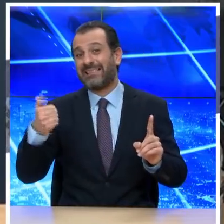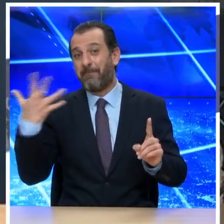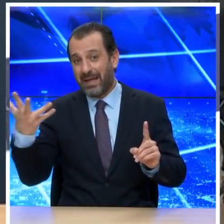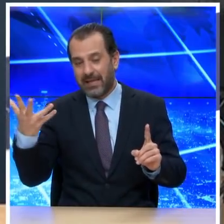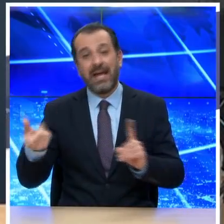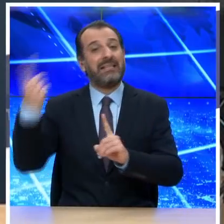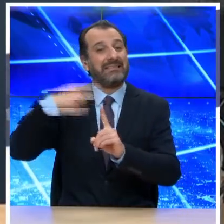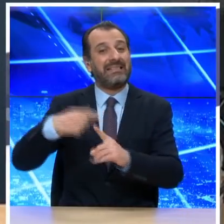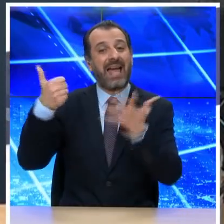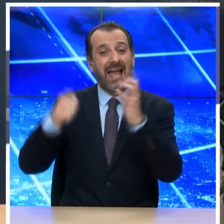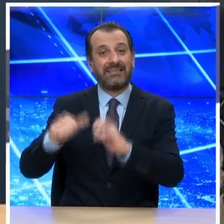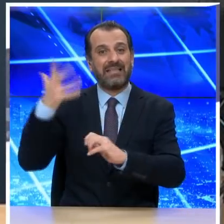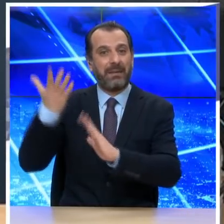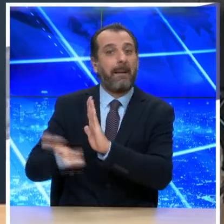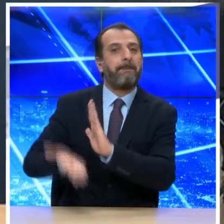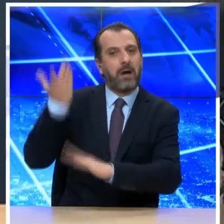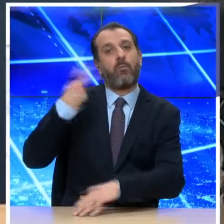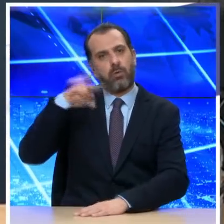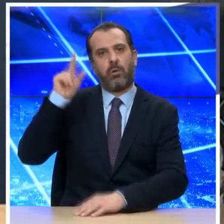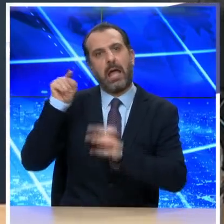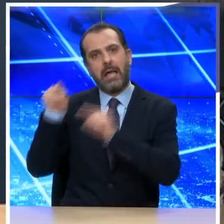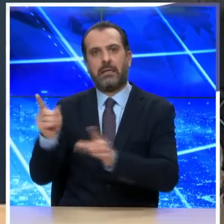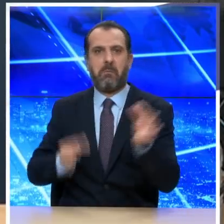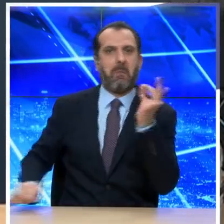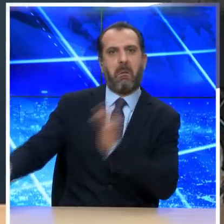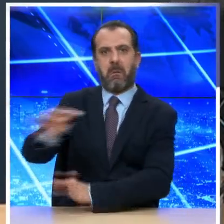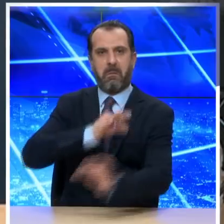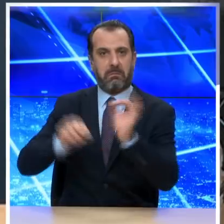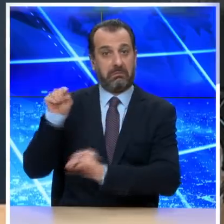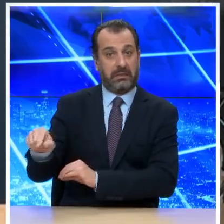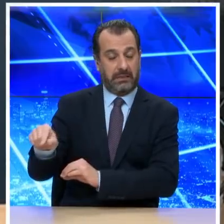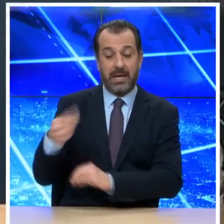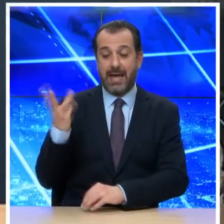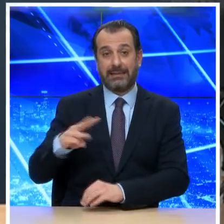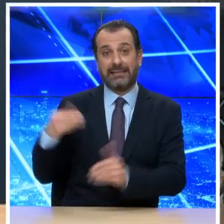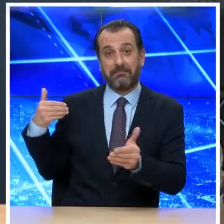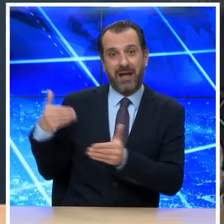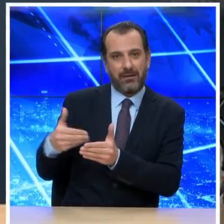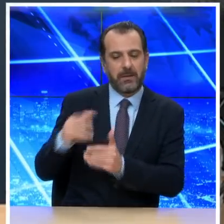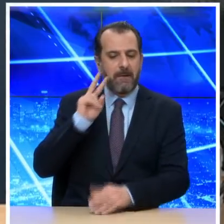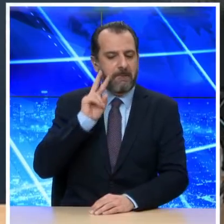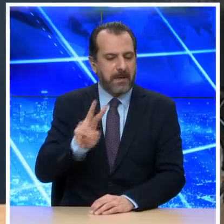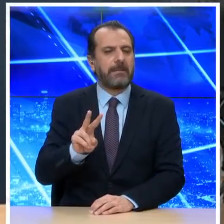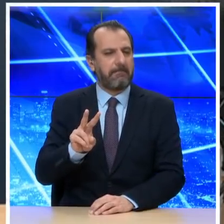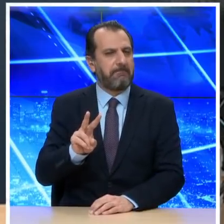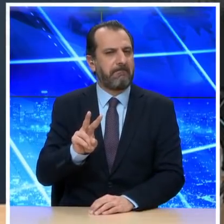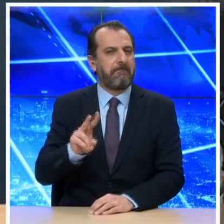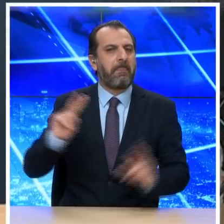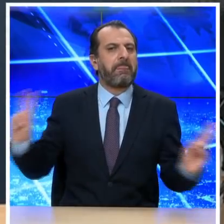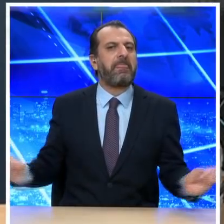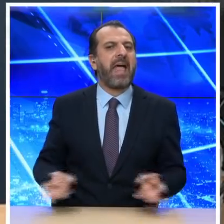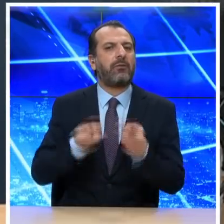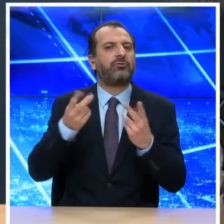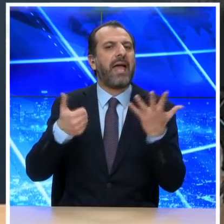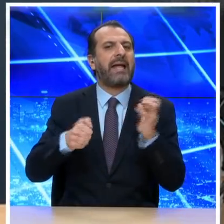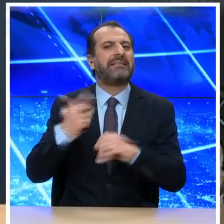να έχουν την υψηλότερη επίπτωση. Ωστόσο να παρατηρήσω ότι στις τελευταίες τρεις μέρες βλέπουμε μια μικρή σχετική υποχώρηση στις διαγνώσεις των